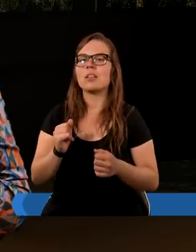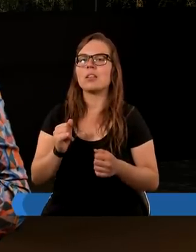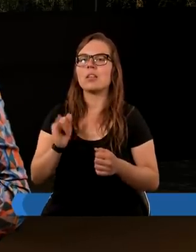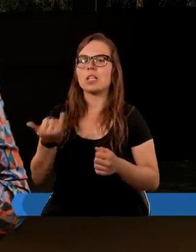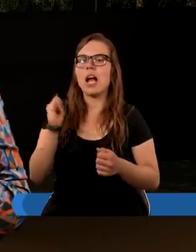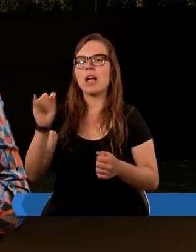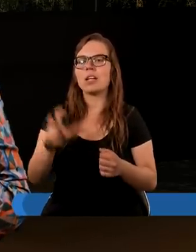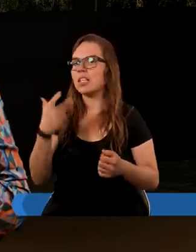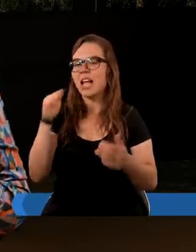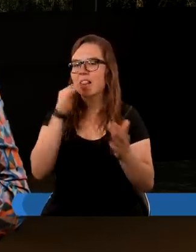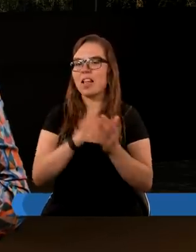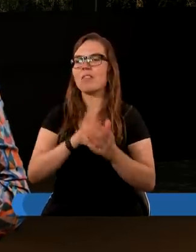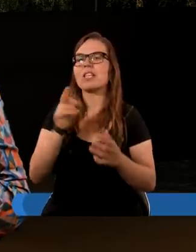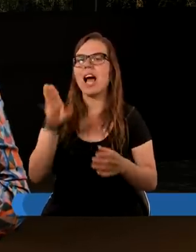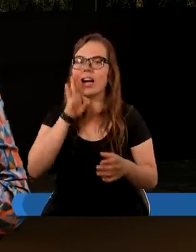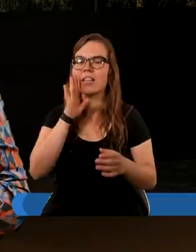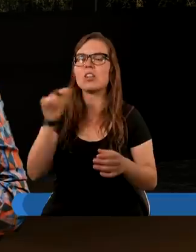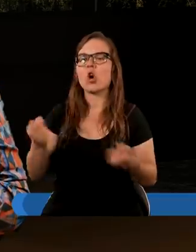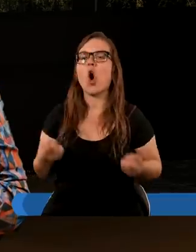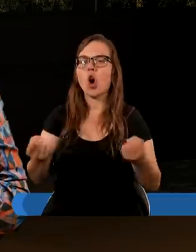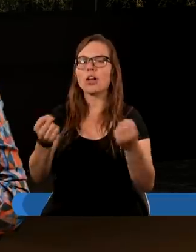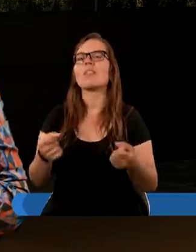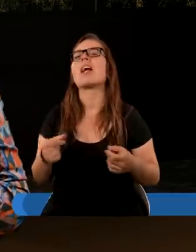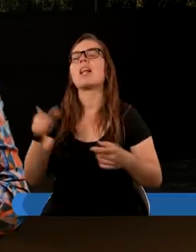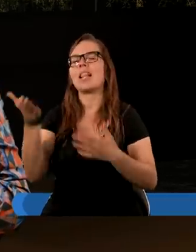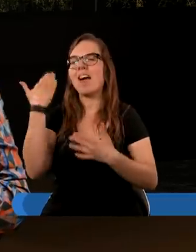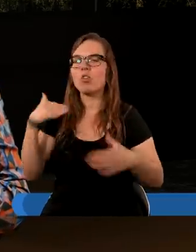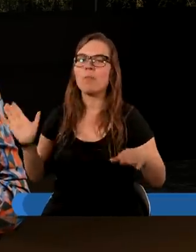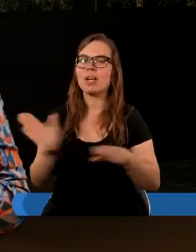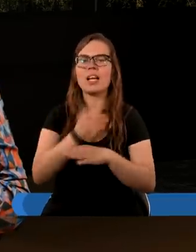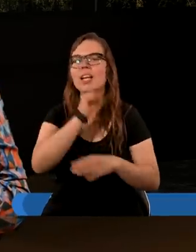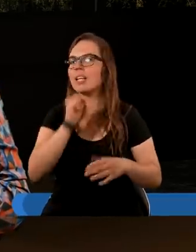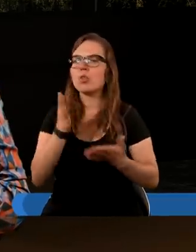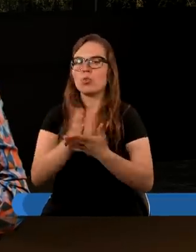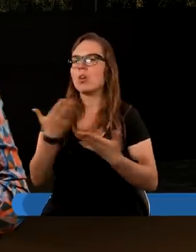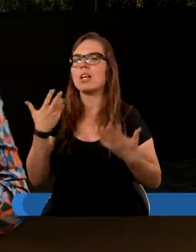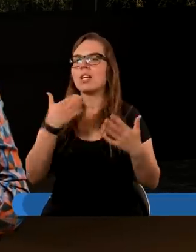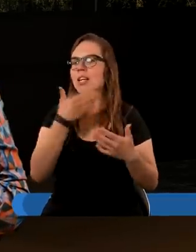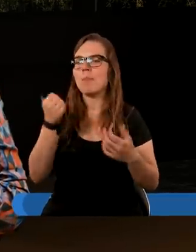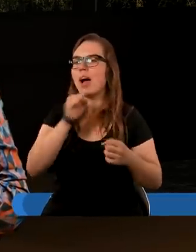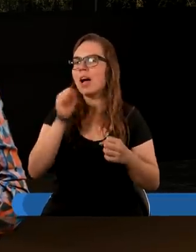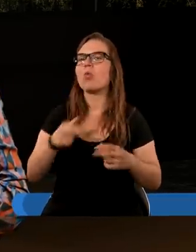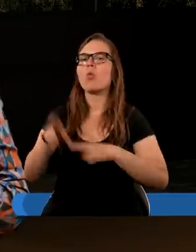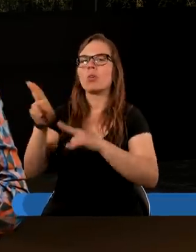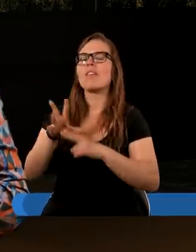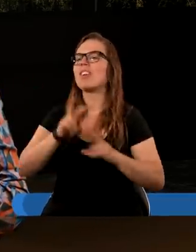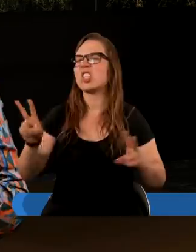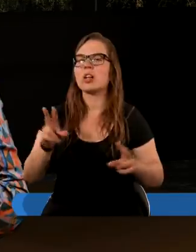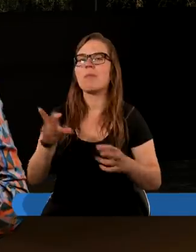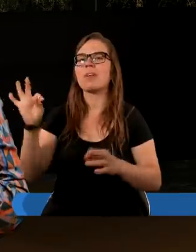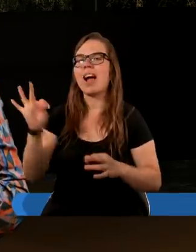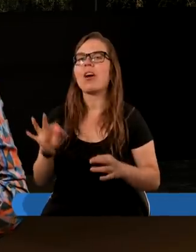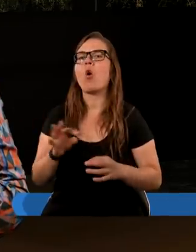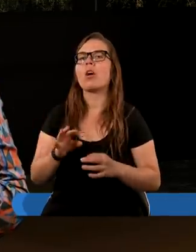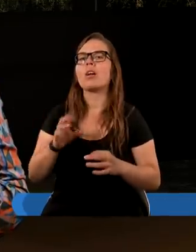jak ich nienawiść, a także ich gorliwość dawno minęły i nigdy już nie mają udziału w niczym z